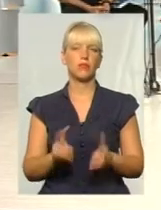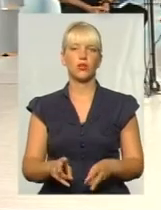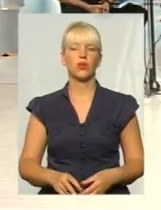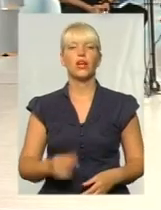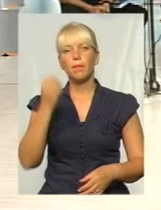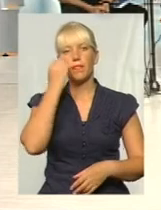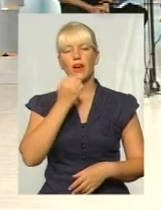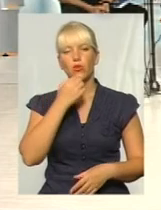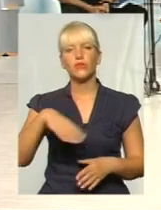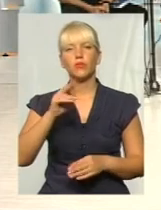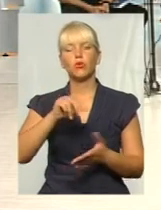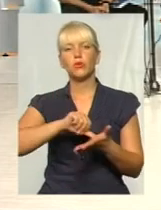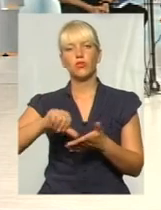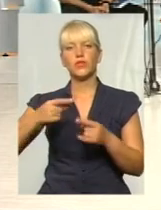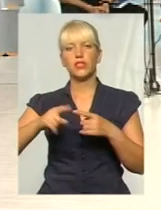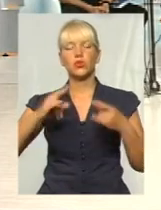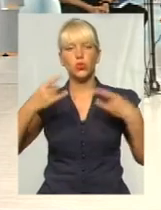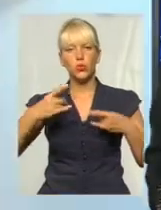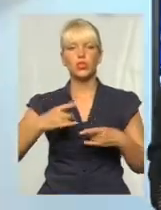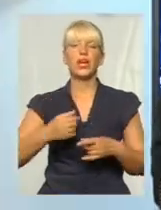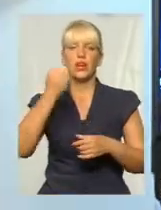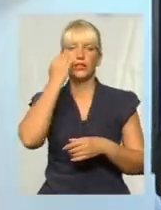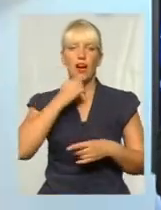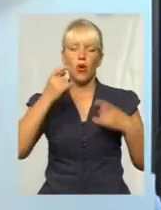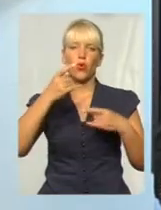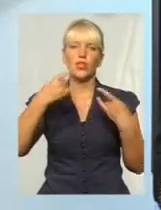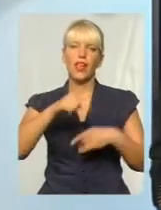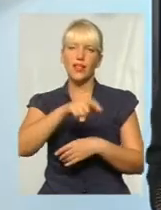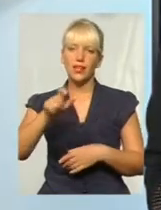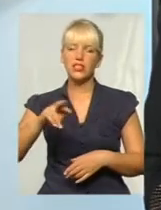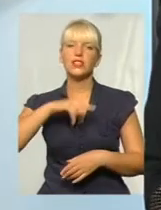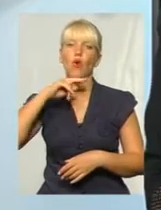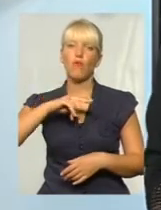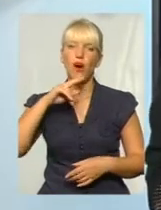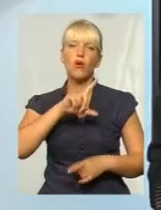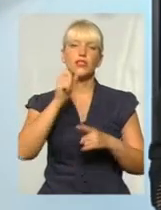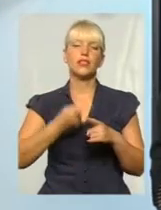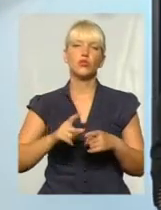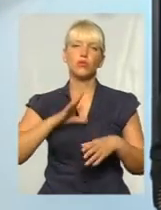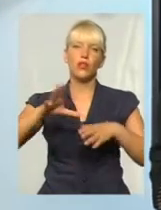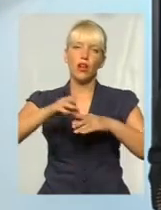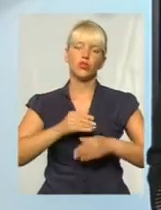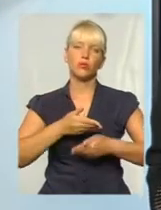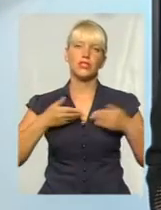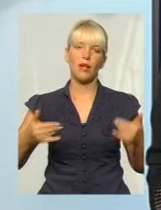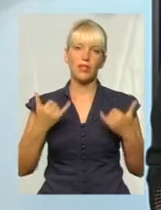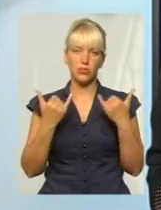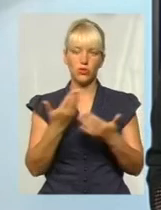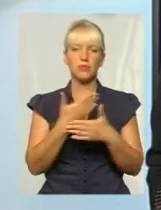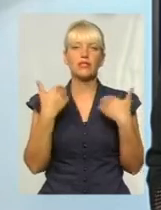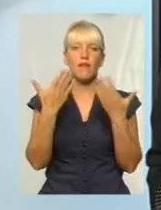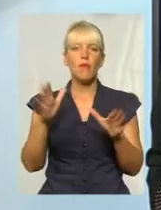всім присутнім сьогодні в цій студії за розмови, дякую телеглядачам за увагу, за те, що були з нами. На сьогодні ми з вами